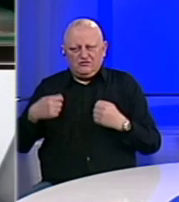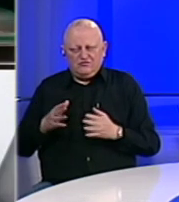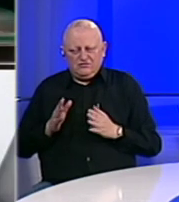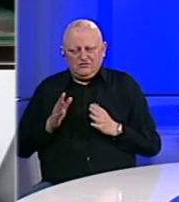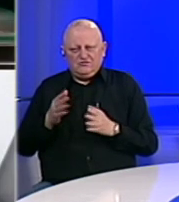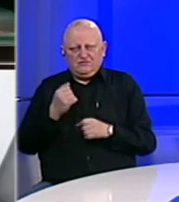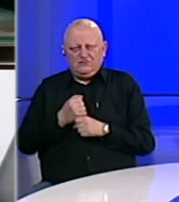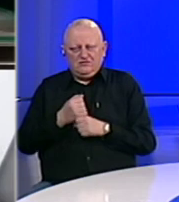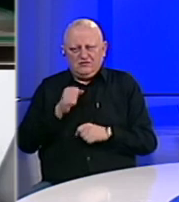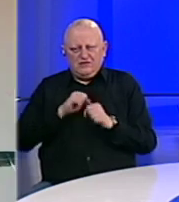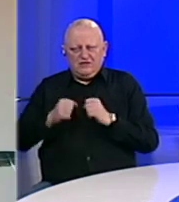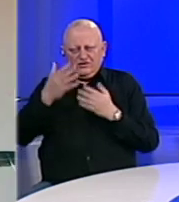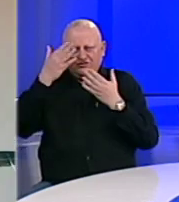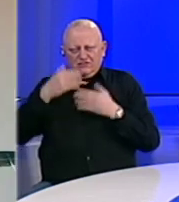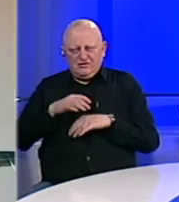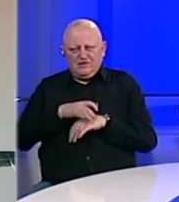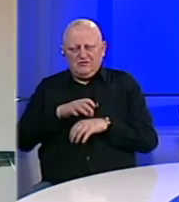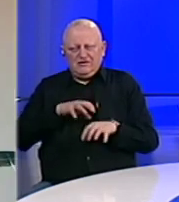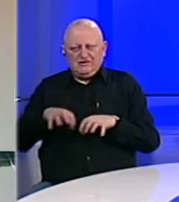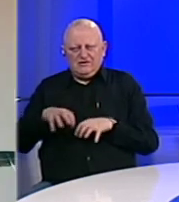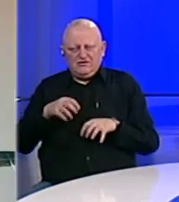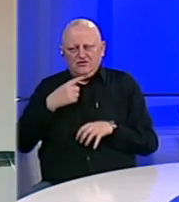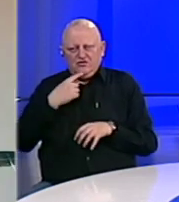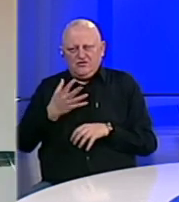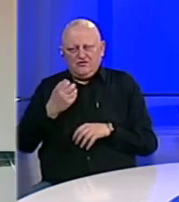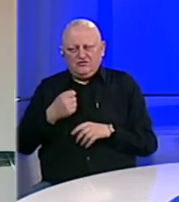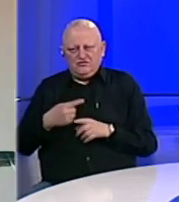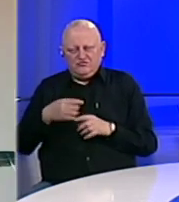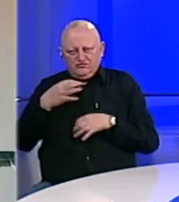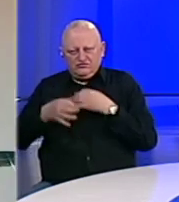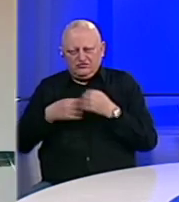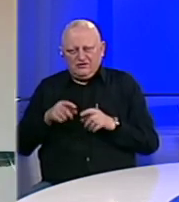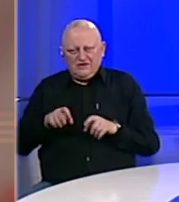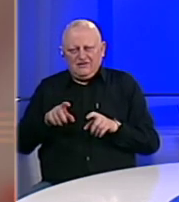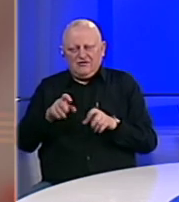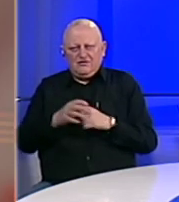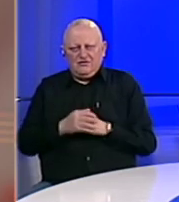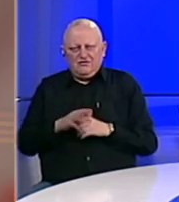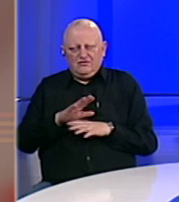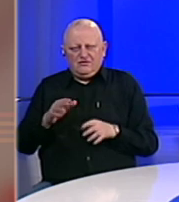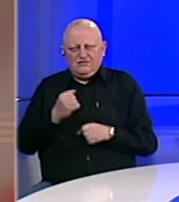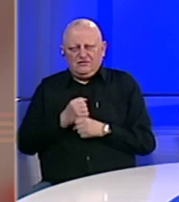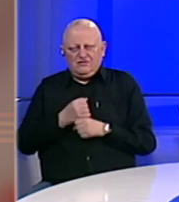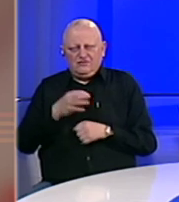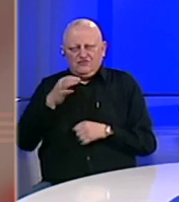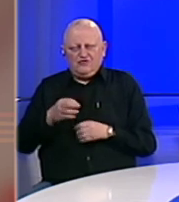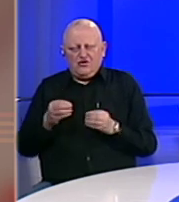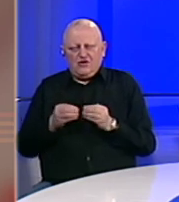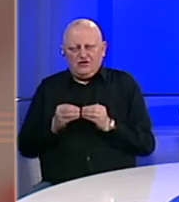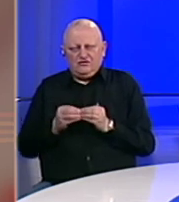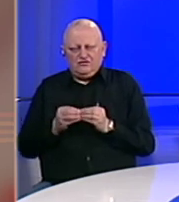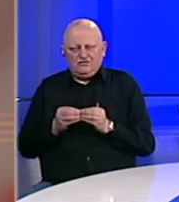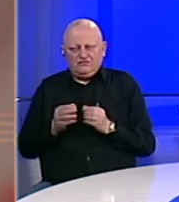preusmjereni su na proizvodnju zaštitnih maski za medicinske radnike koji uzimaju uzorke za analizu na koronavirus. Svako radi za svoju lokalnu zajednicu,